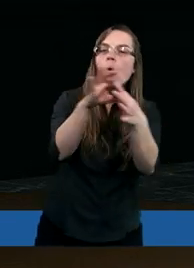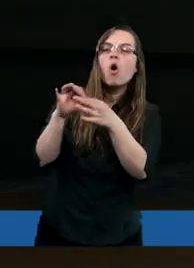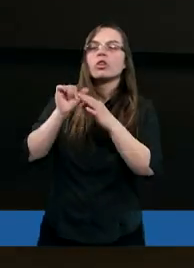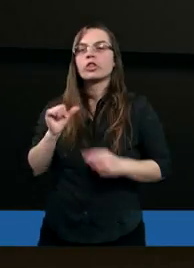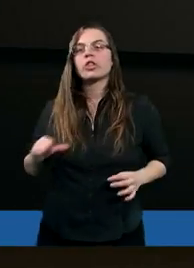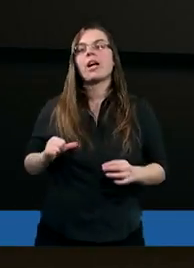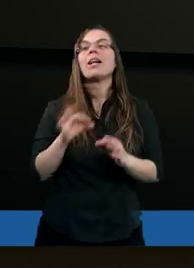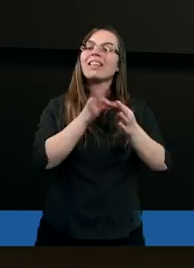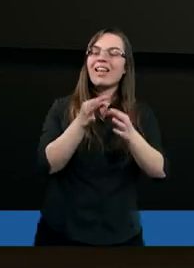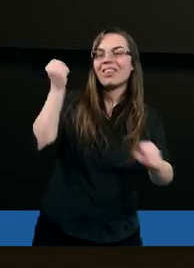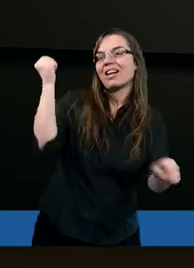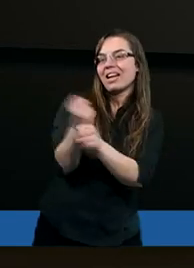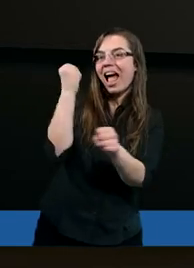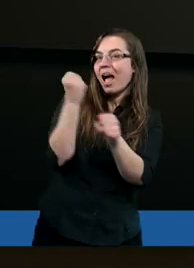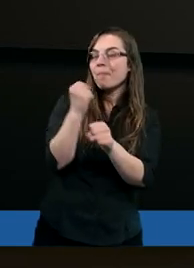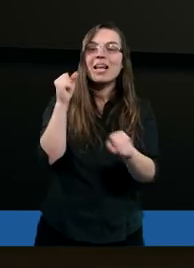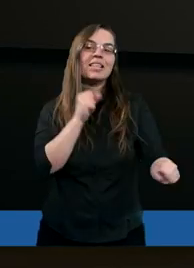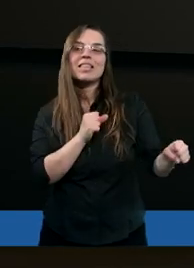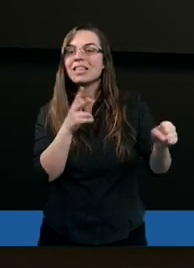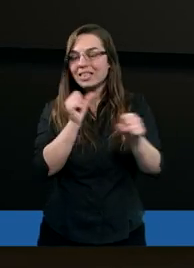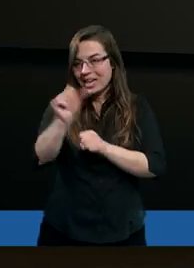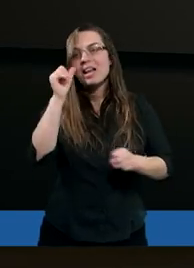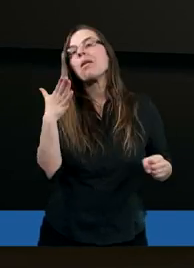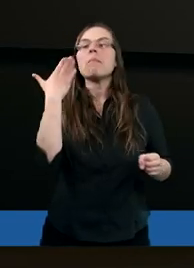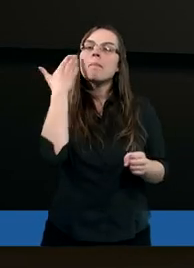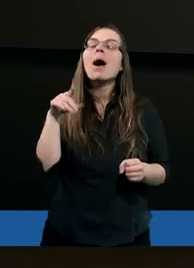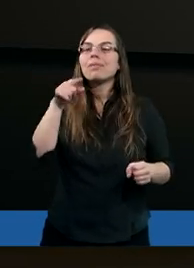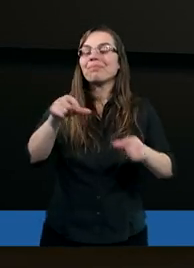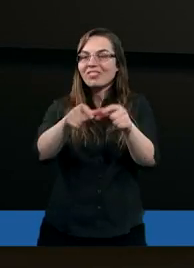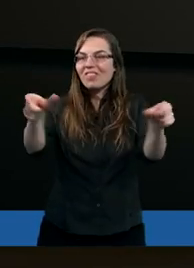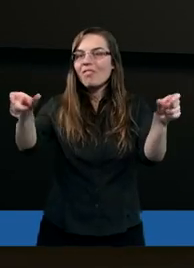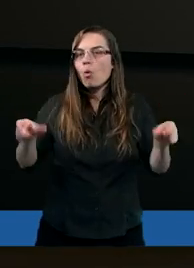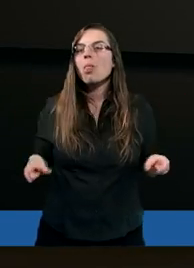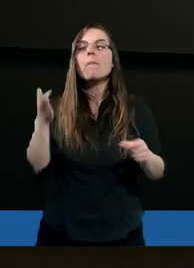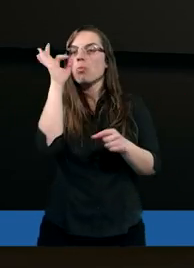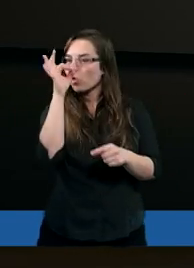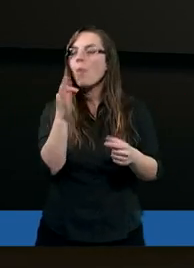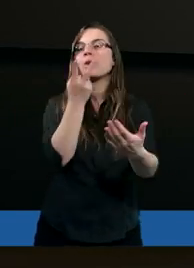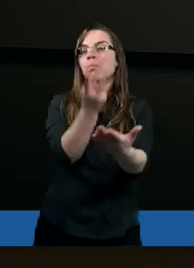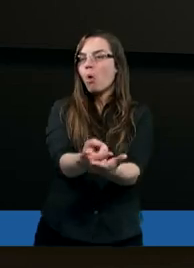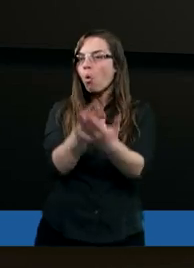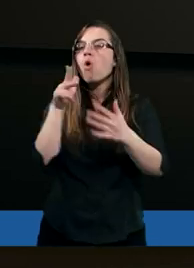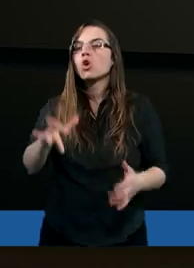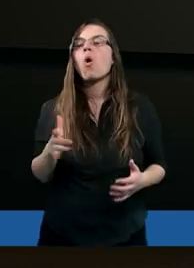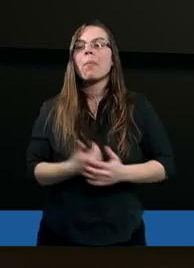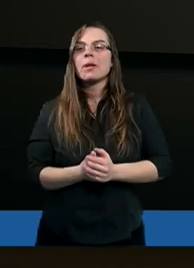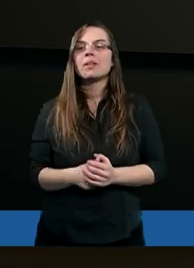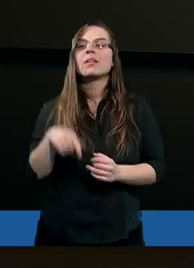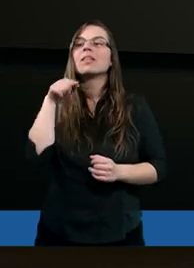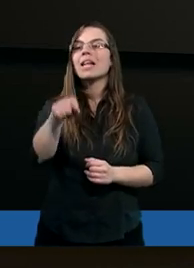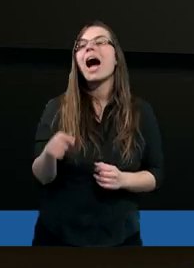jeżeli nawet kamień jest bardzo ten fundament dobrze położony i